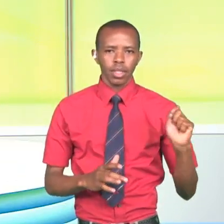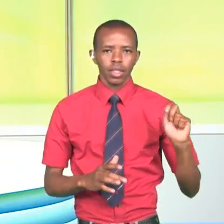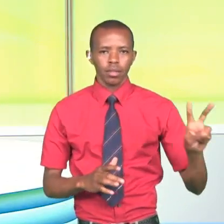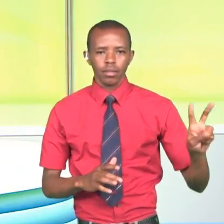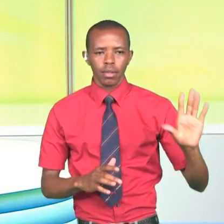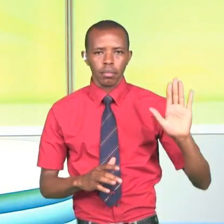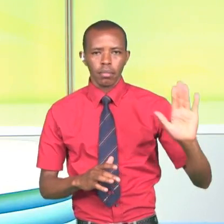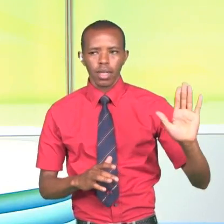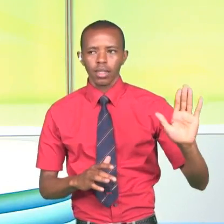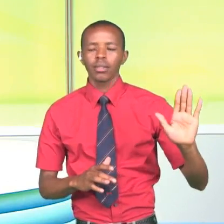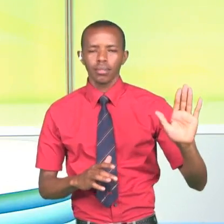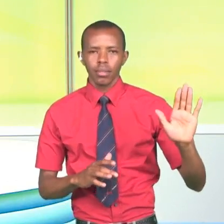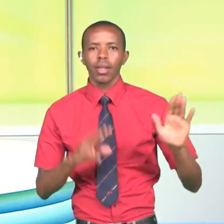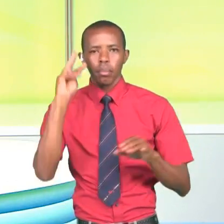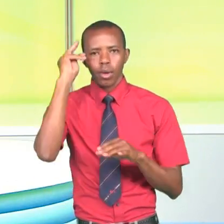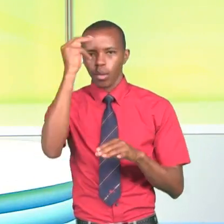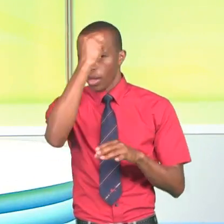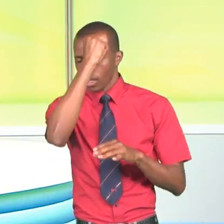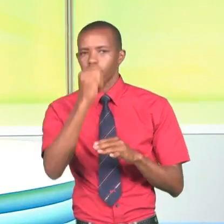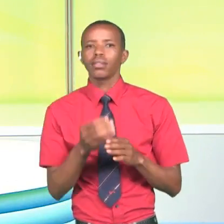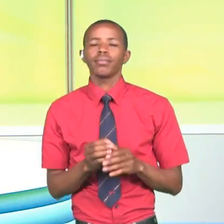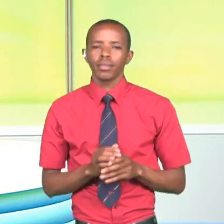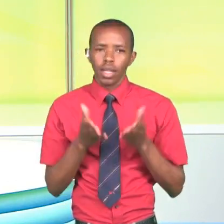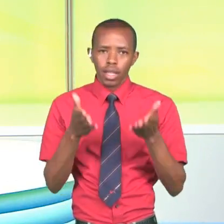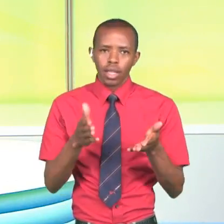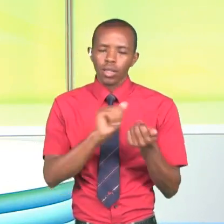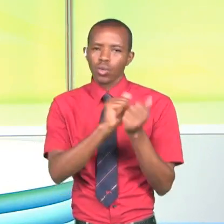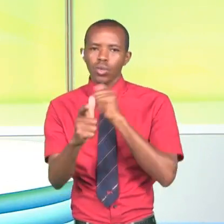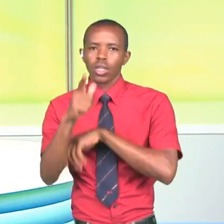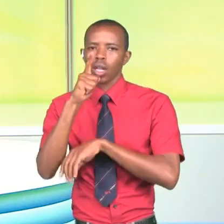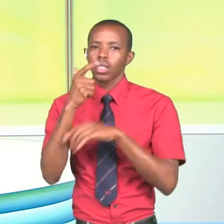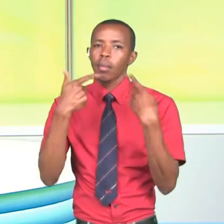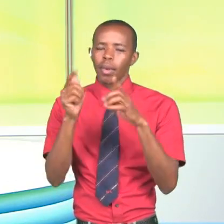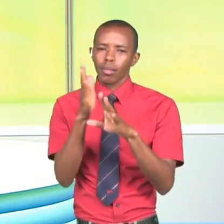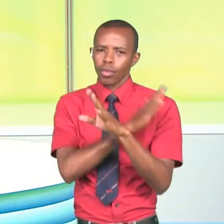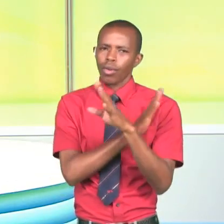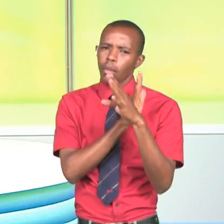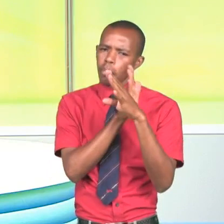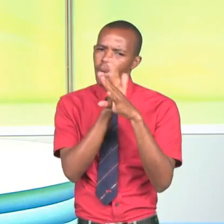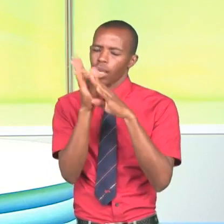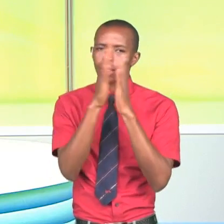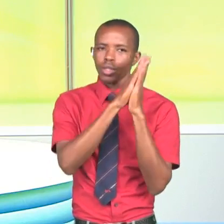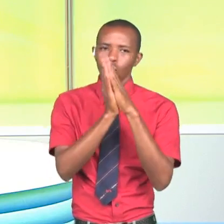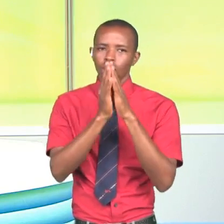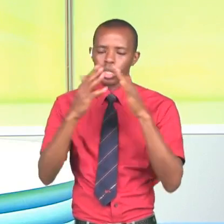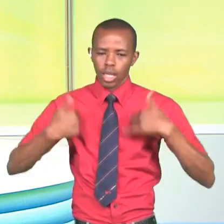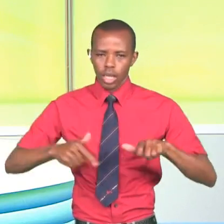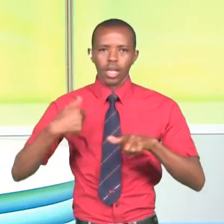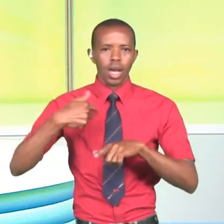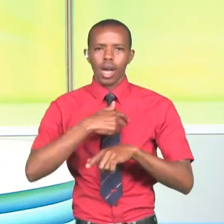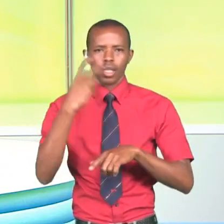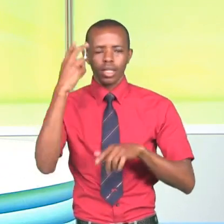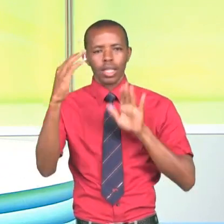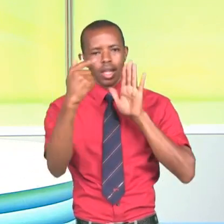charuningako kulia hapa Nibwana Michael Maithia na hii ni switcha dhuhuri Lakini kabla ya kukivunja chunguchetu cha matangazo